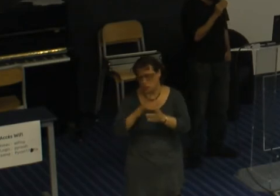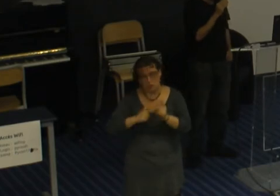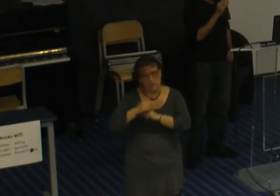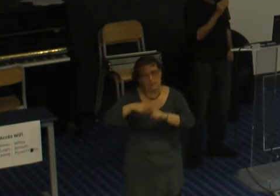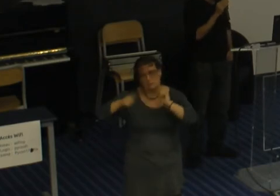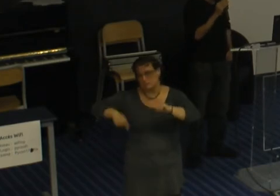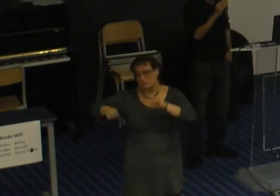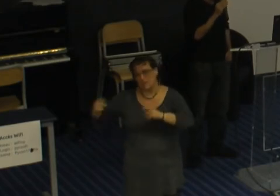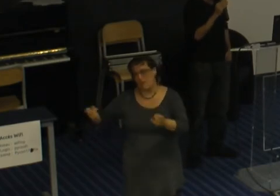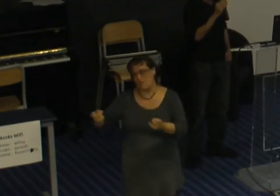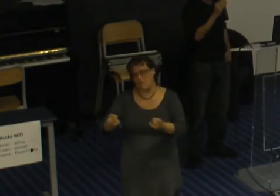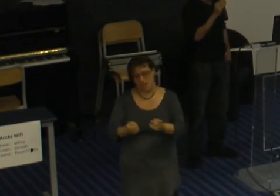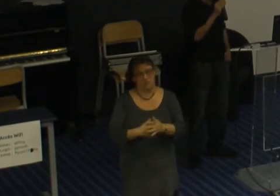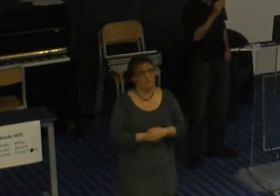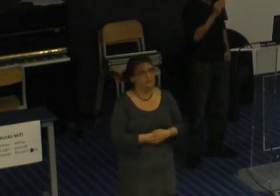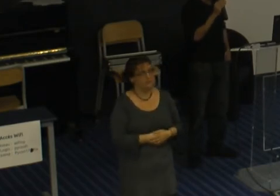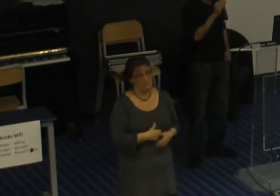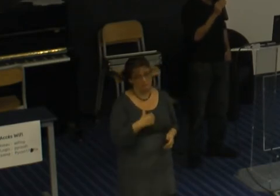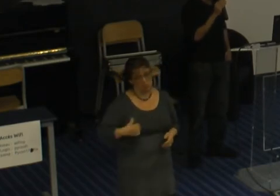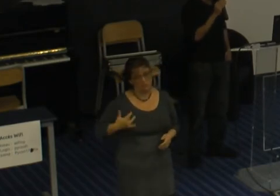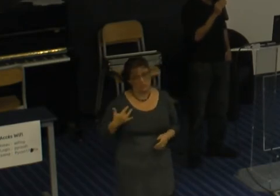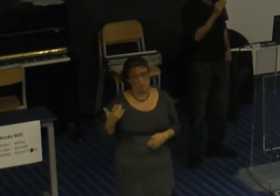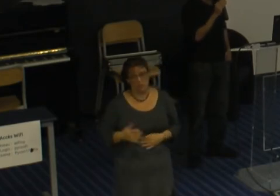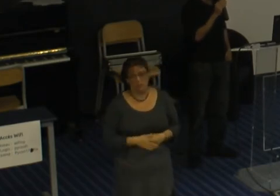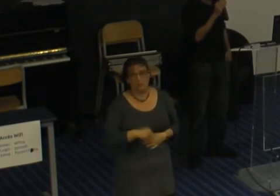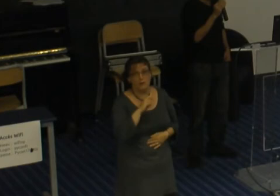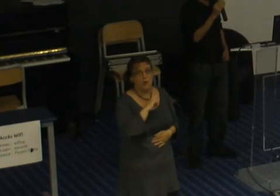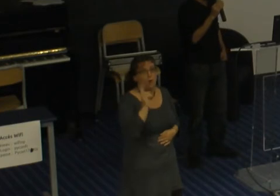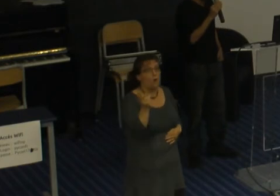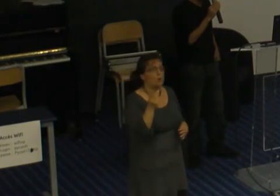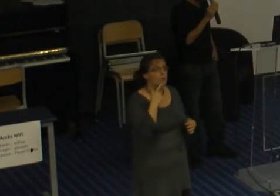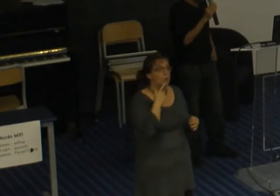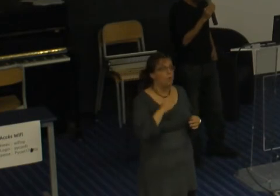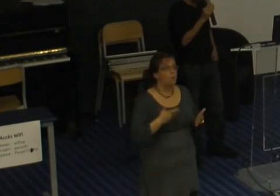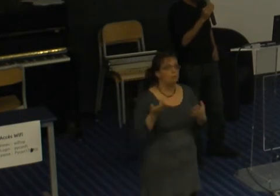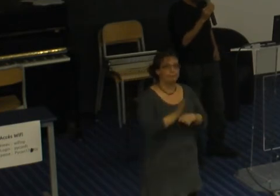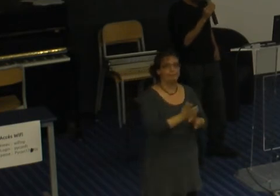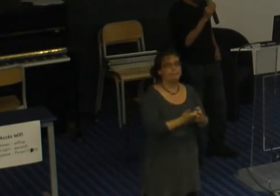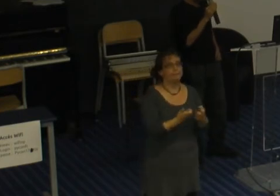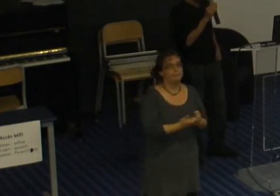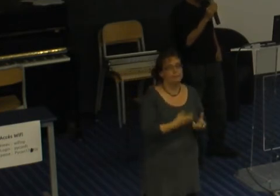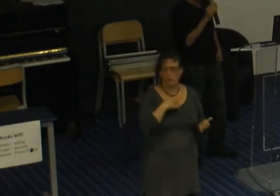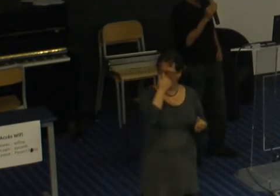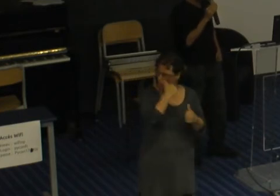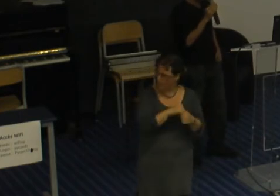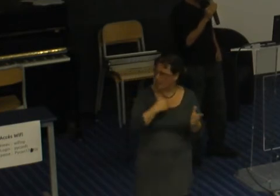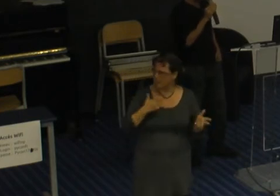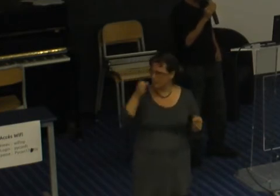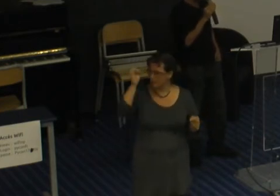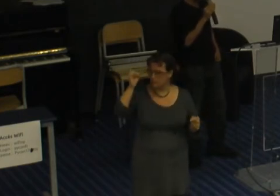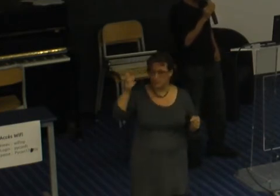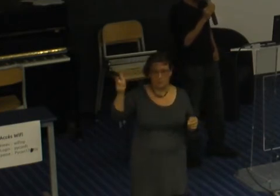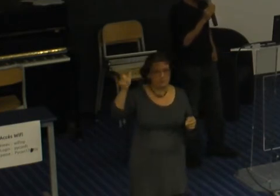aussi donner des exemples moi je me rappelle d'une citation d'un développeur Kubernetes